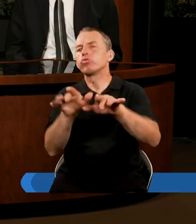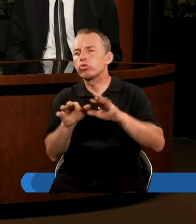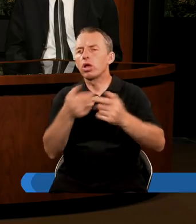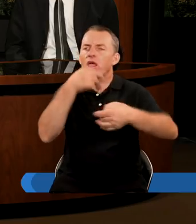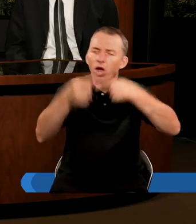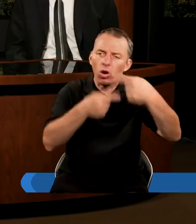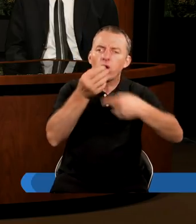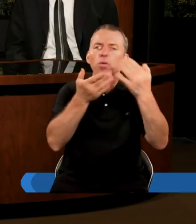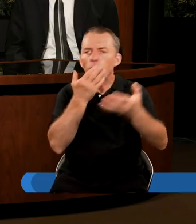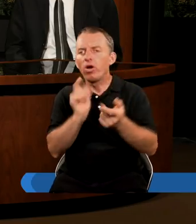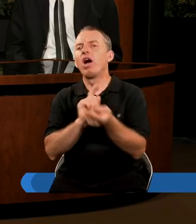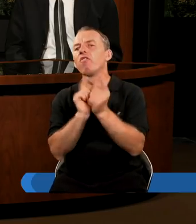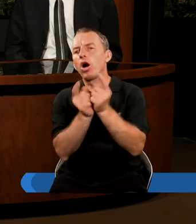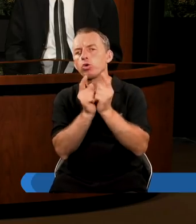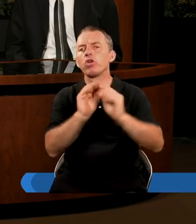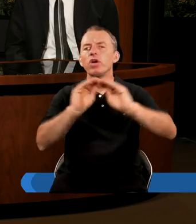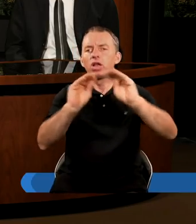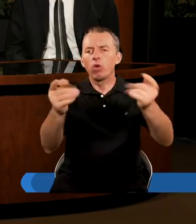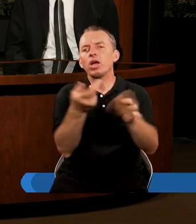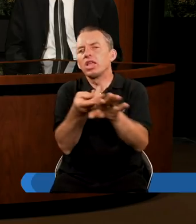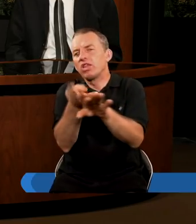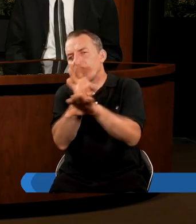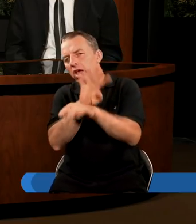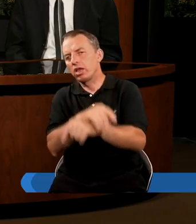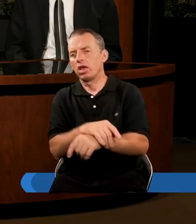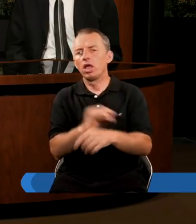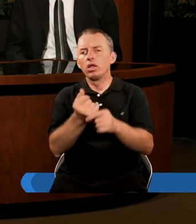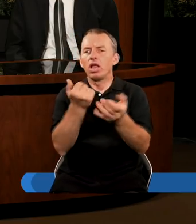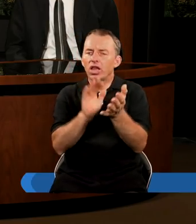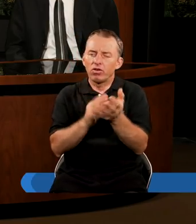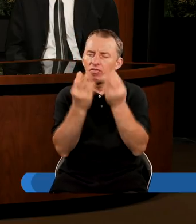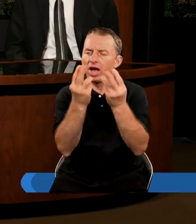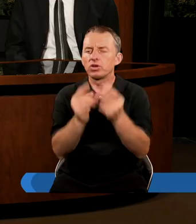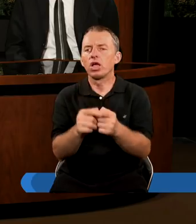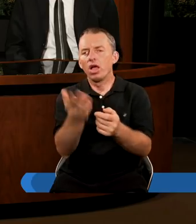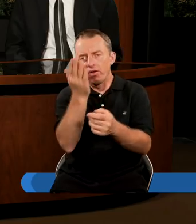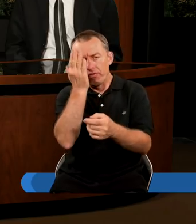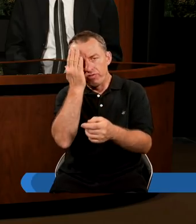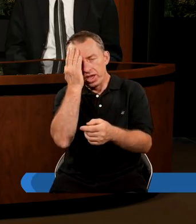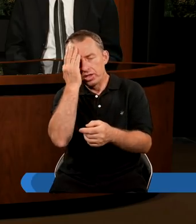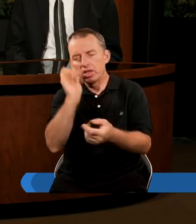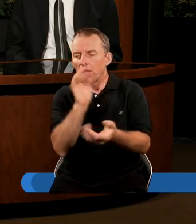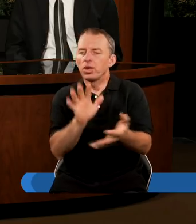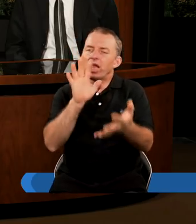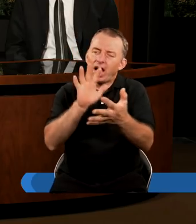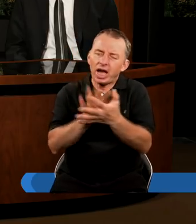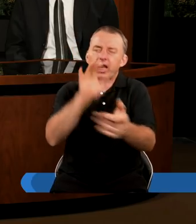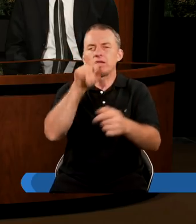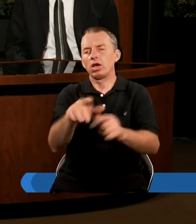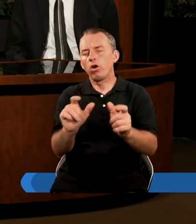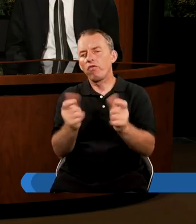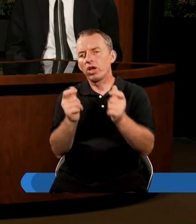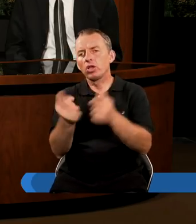fałszywe nauki, zwiedzenia. Stąd niezwykle istotne wiedzieć, jaki będzie charakter tego wydarzenia.